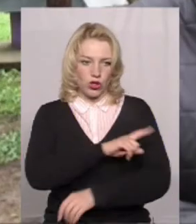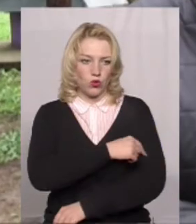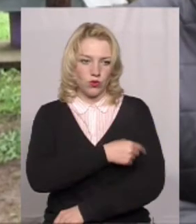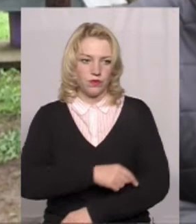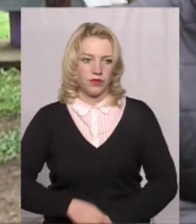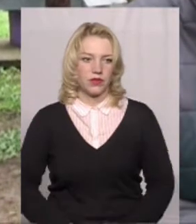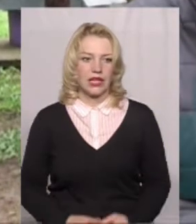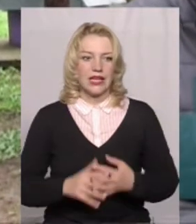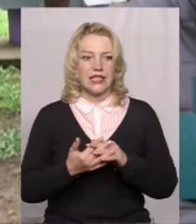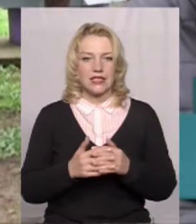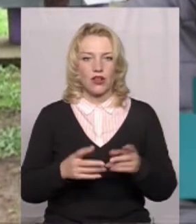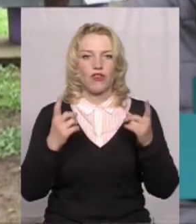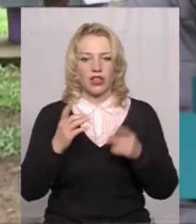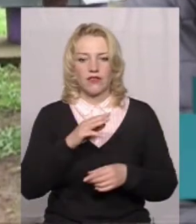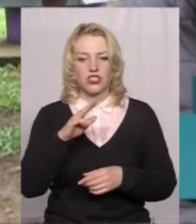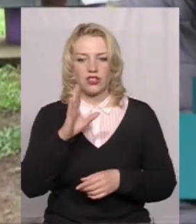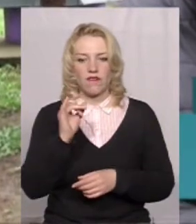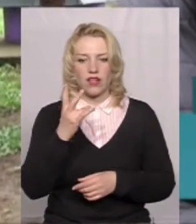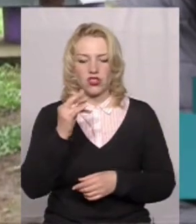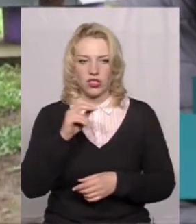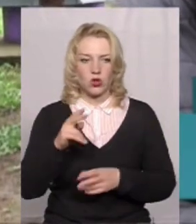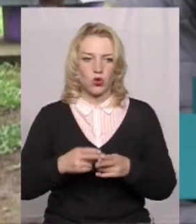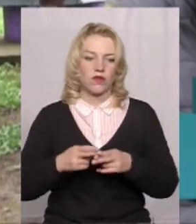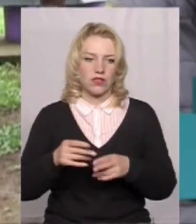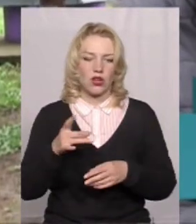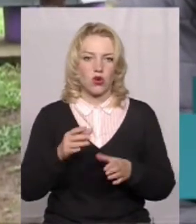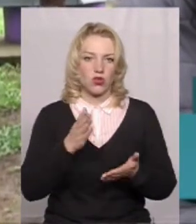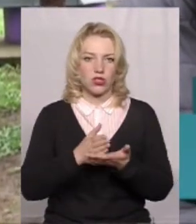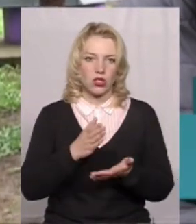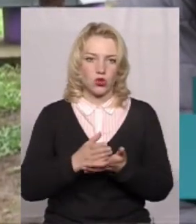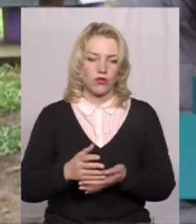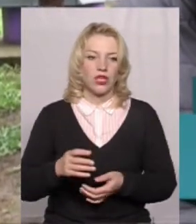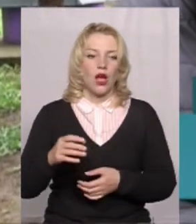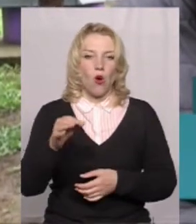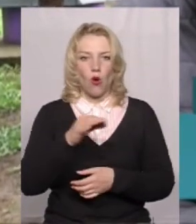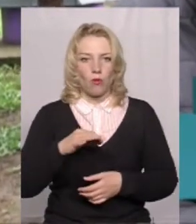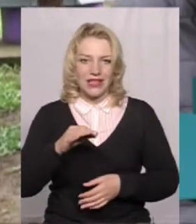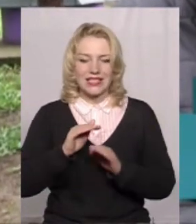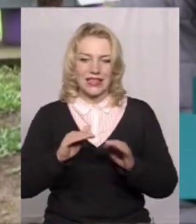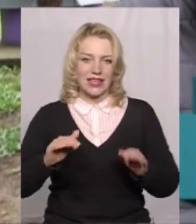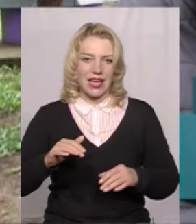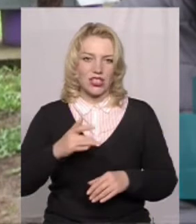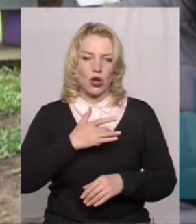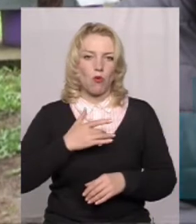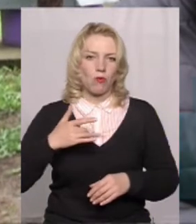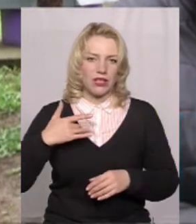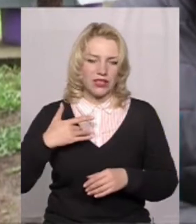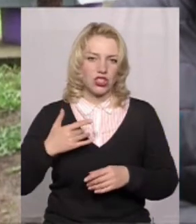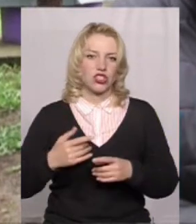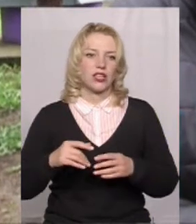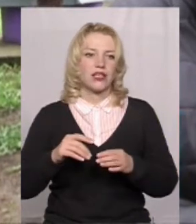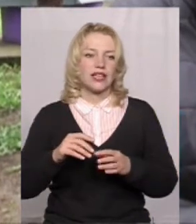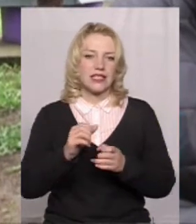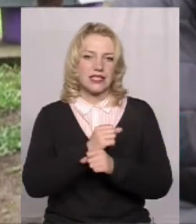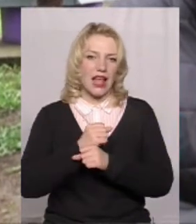У селі Великий Жвенчик Дунаєвецького району розташований обласний дитячий пульмонологічний санаторій, де лікуються та оздоровлюються